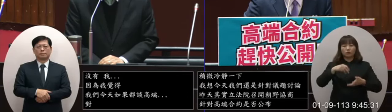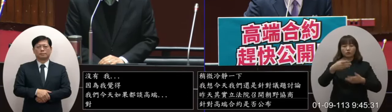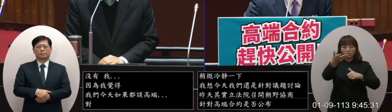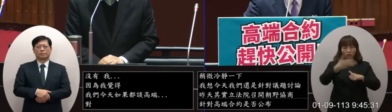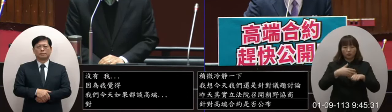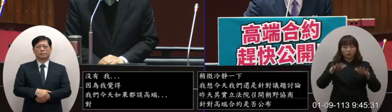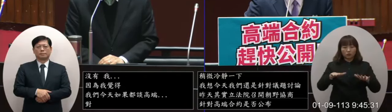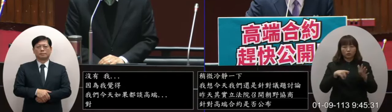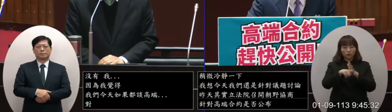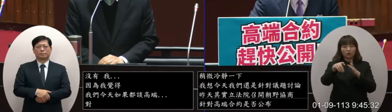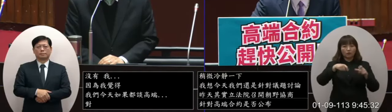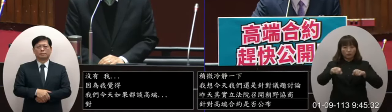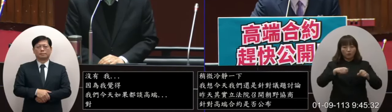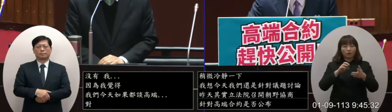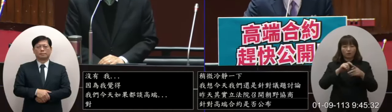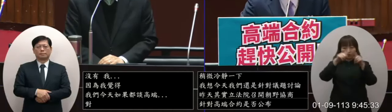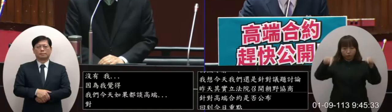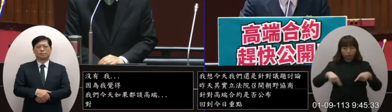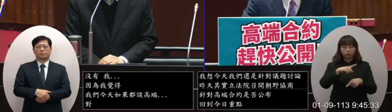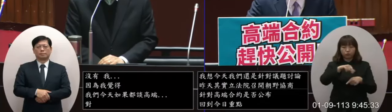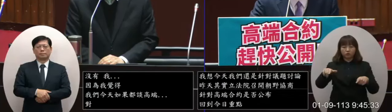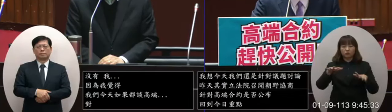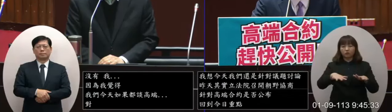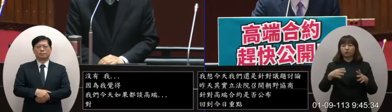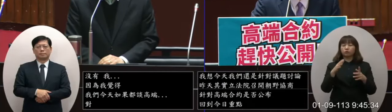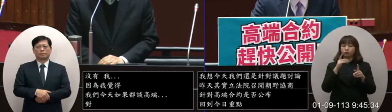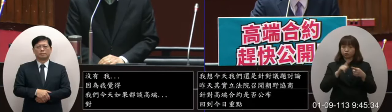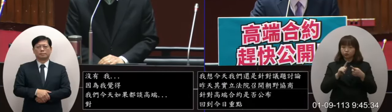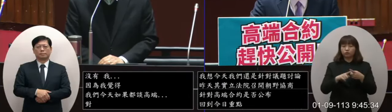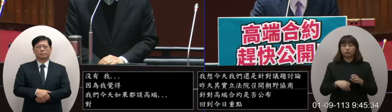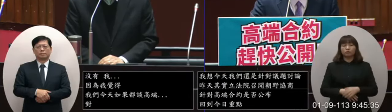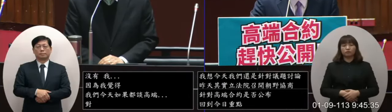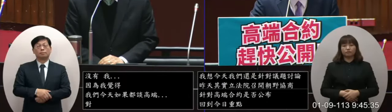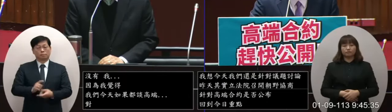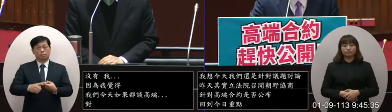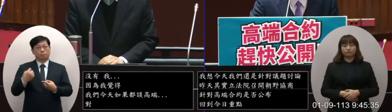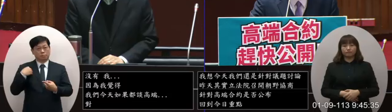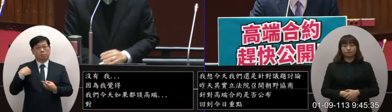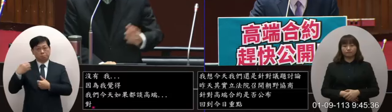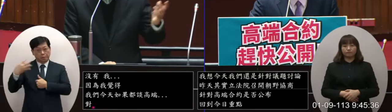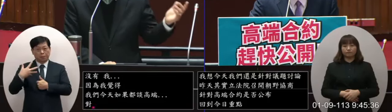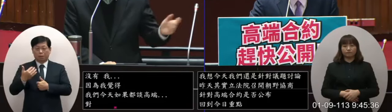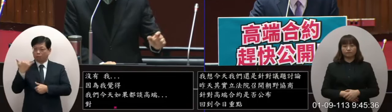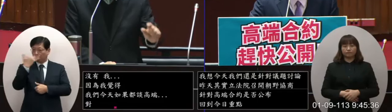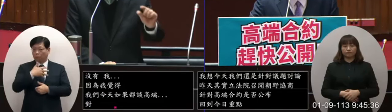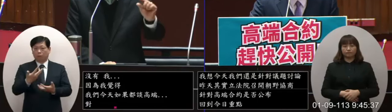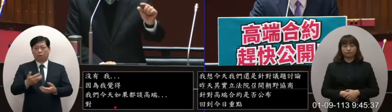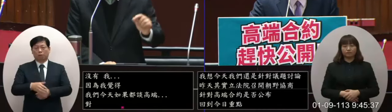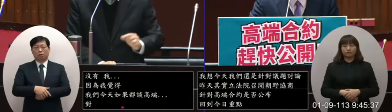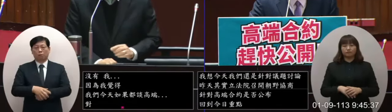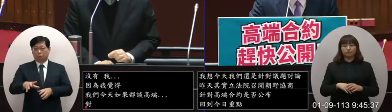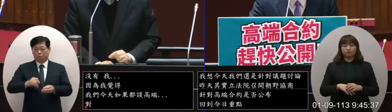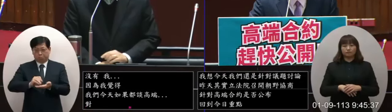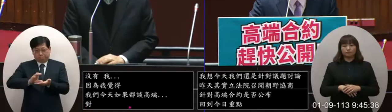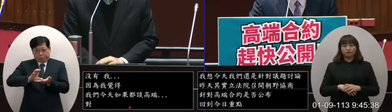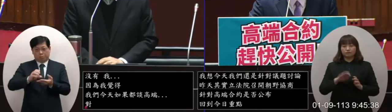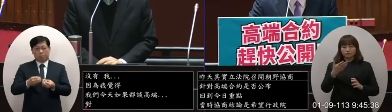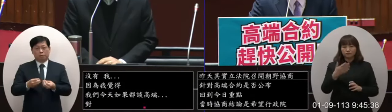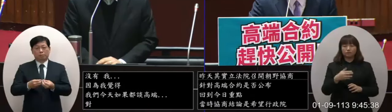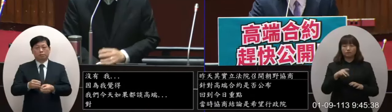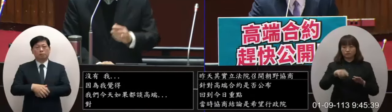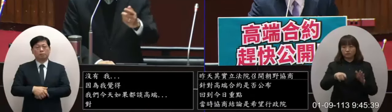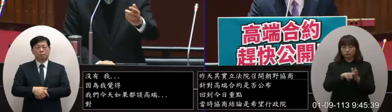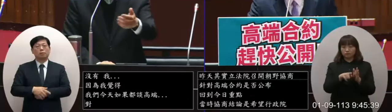提供相關今天專案報告的書面資料我想這個不過分吧對 你們昨天才告訴我那你那個書面資料這麼厚但是